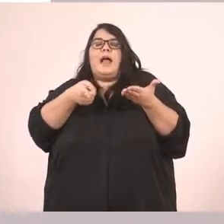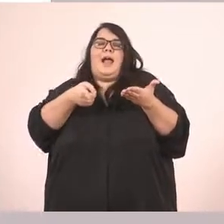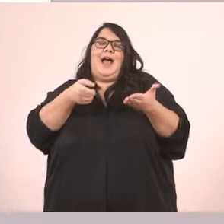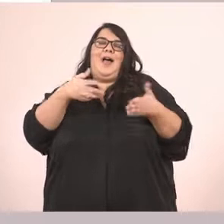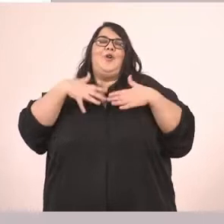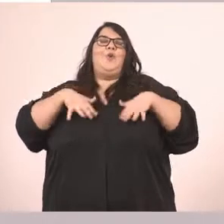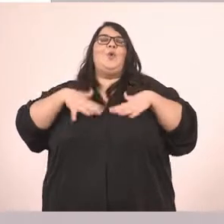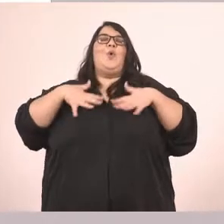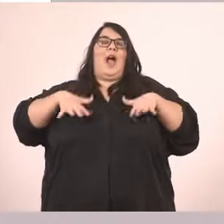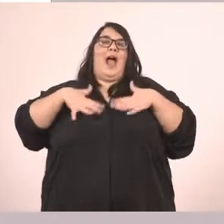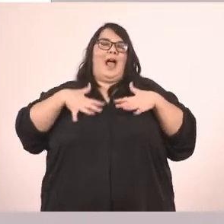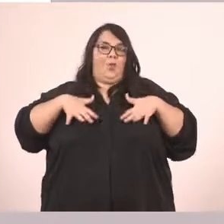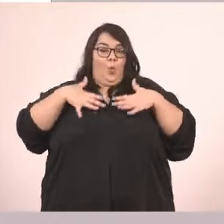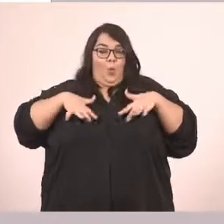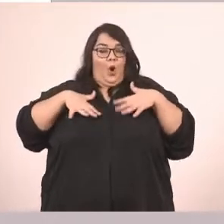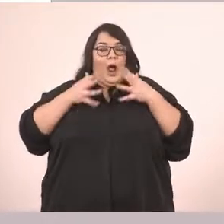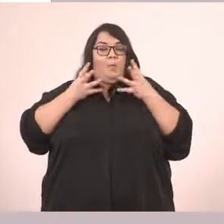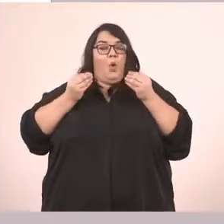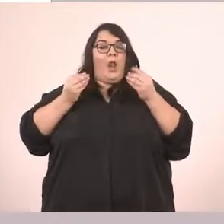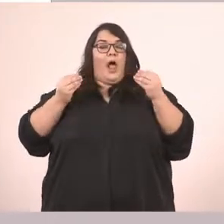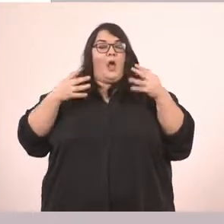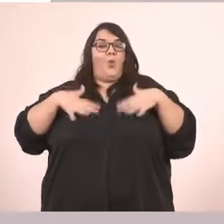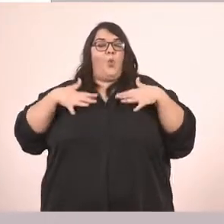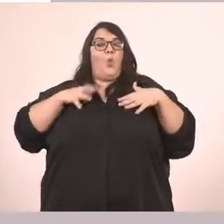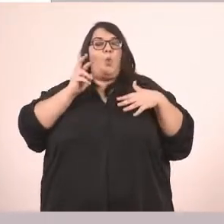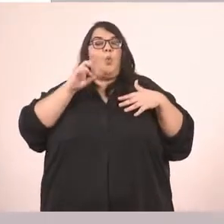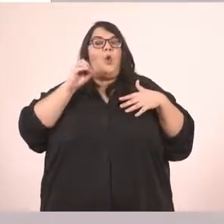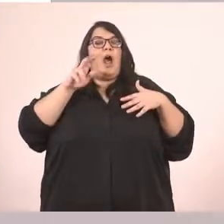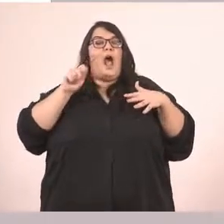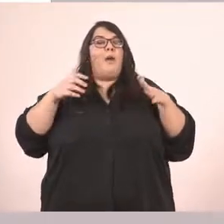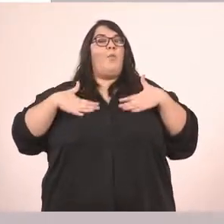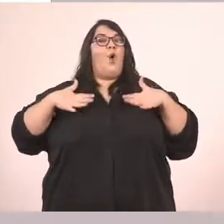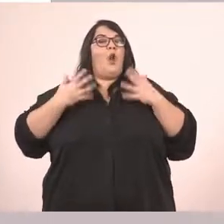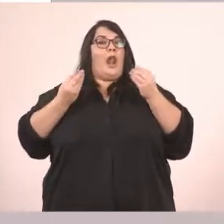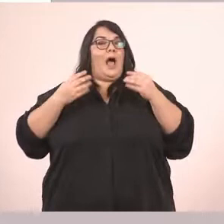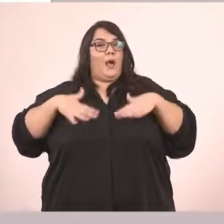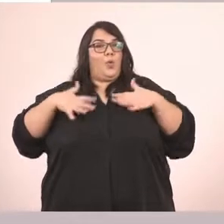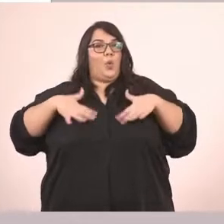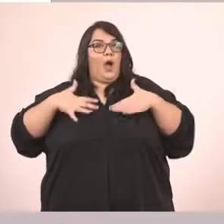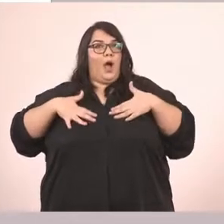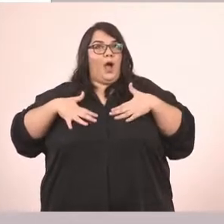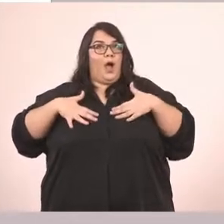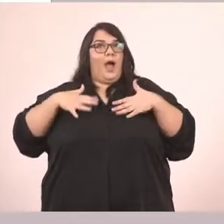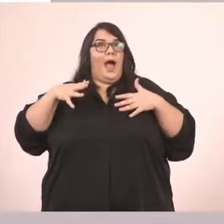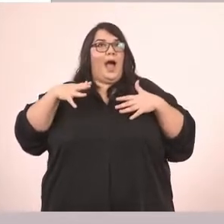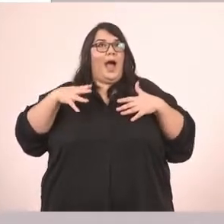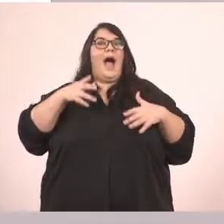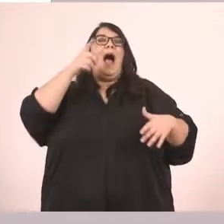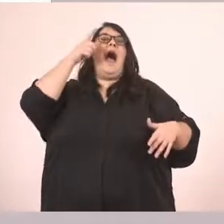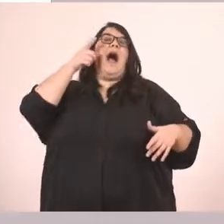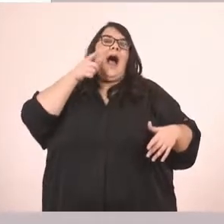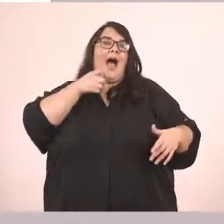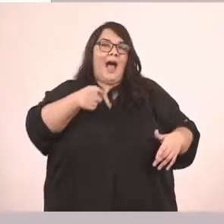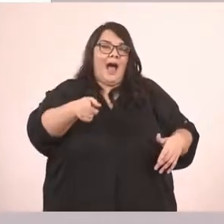αριθμός. Είναι τα ρούχα. Άρα τι θα πρέπει να βάλουμε εδώ. Θα πρέπει να βάλουμε το τρίτο πρόσωπο